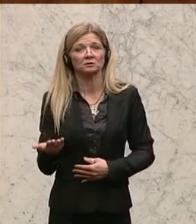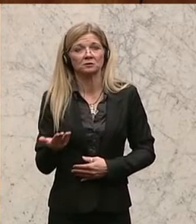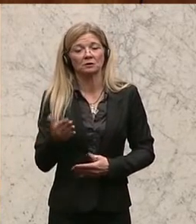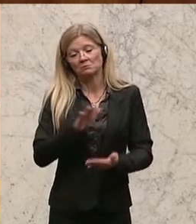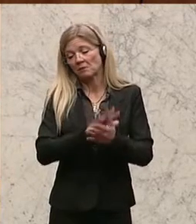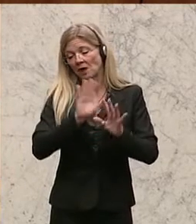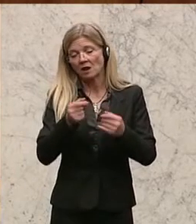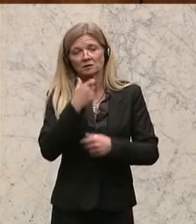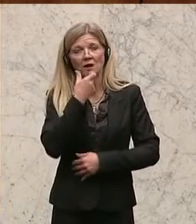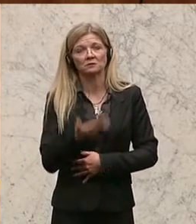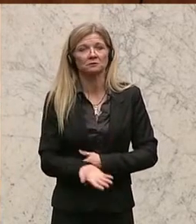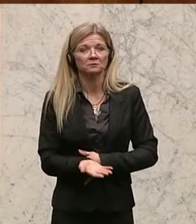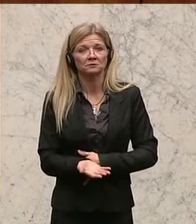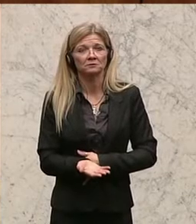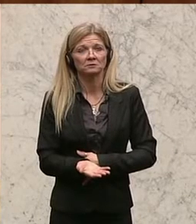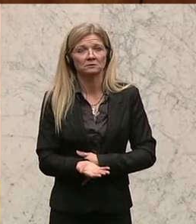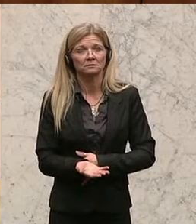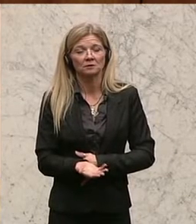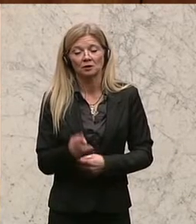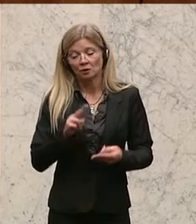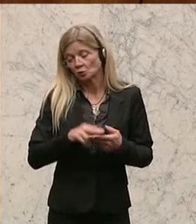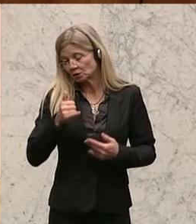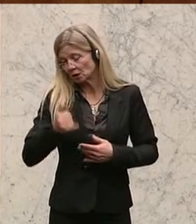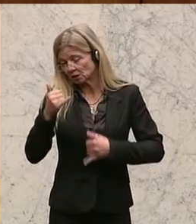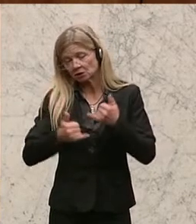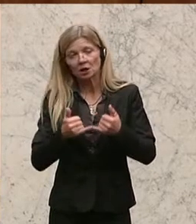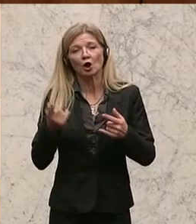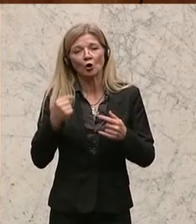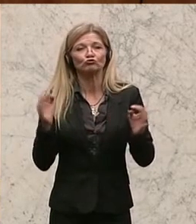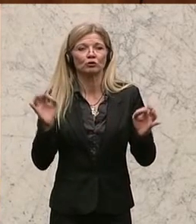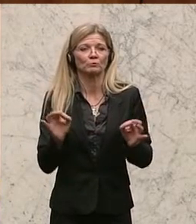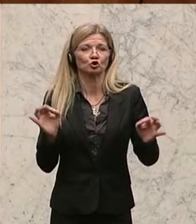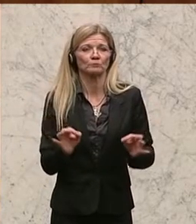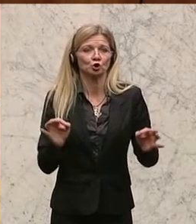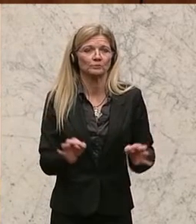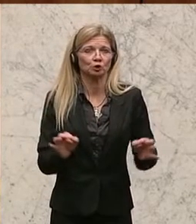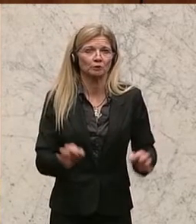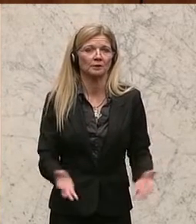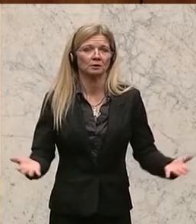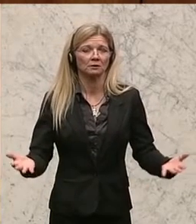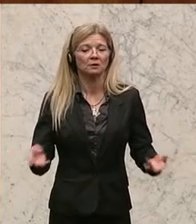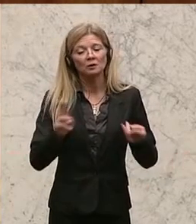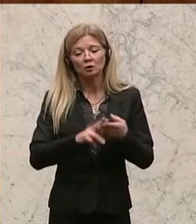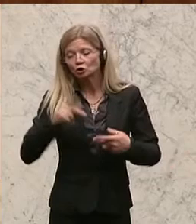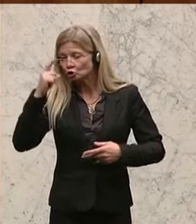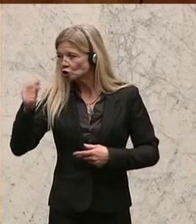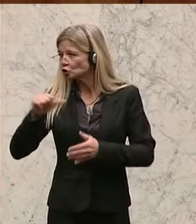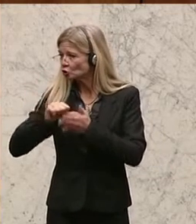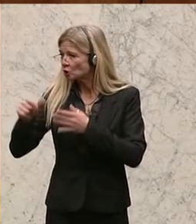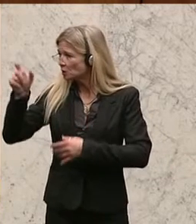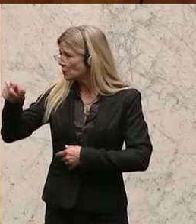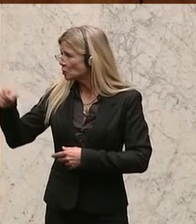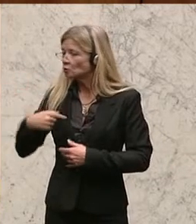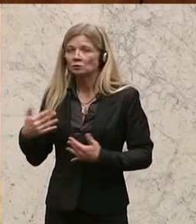Alten und wird von Jahr zu Jahr damit auch schlimmer. Und die Steuerzahler können dann nur ohnmächtig zuschauen